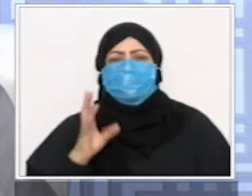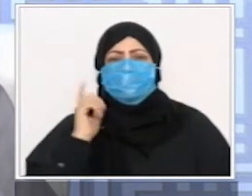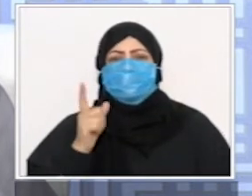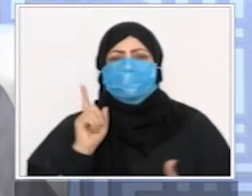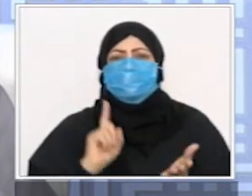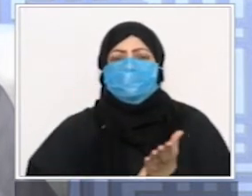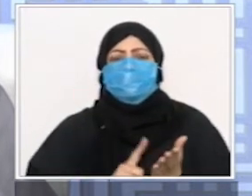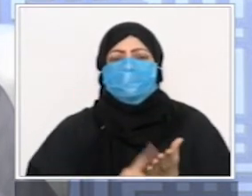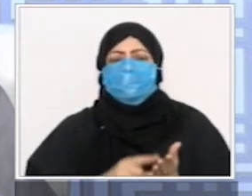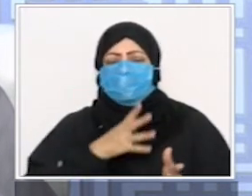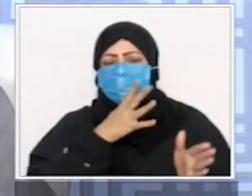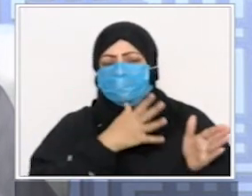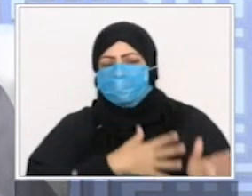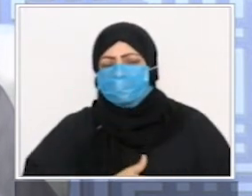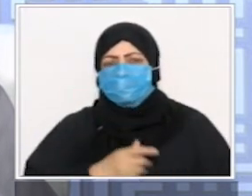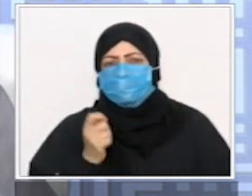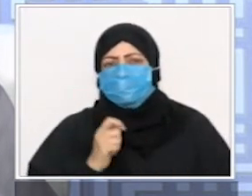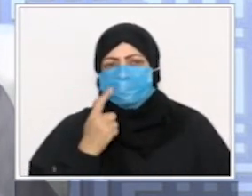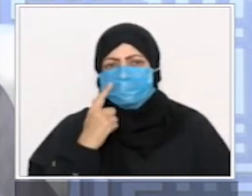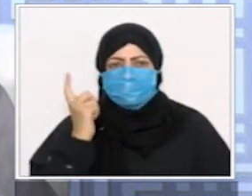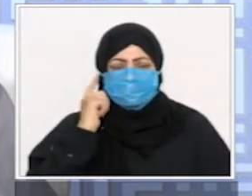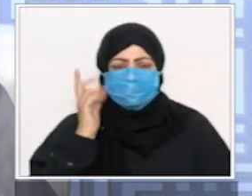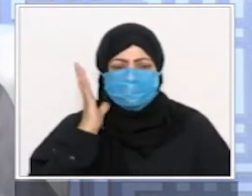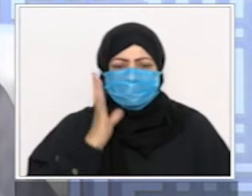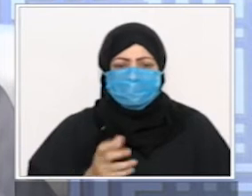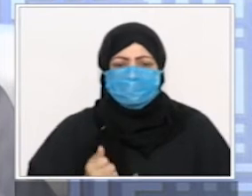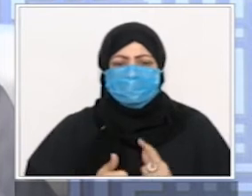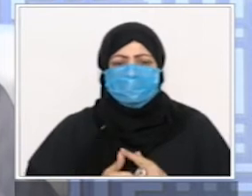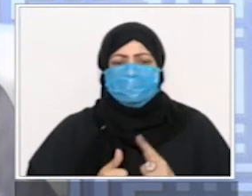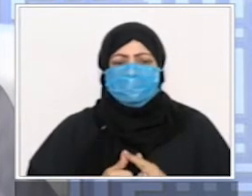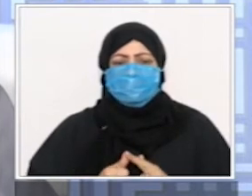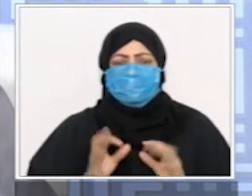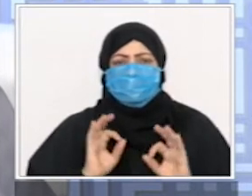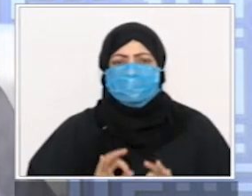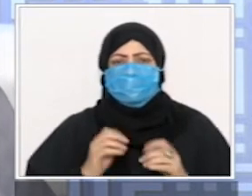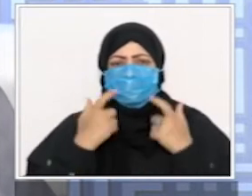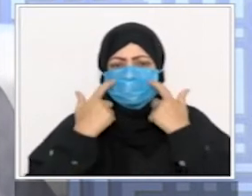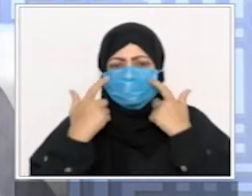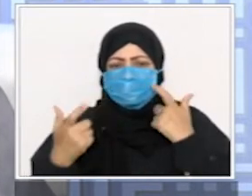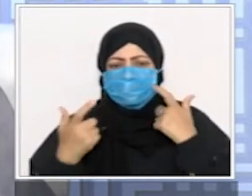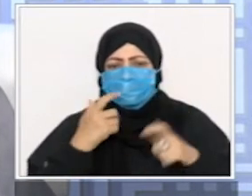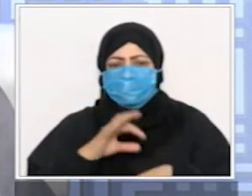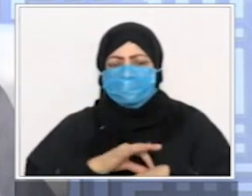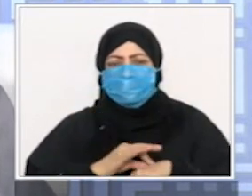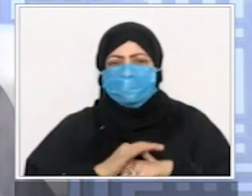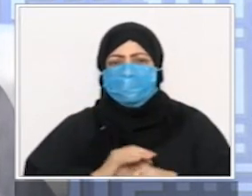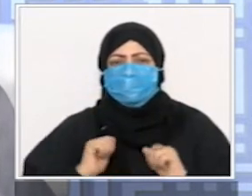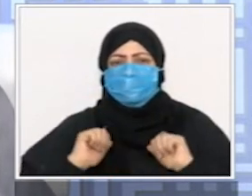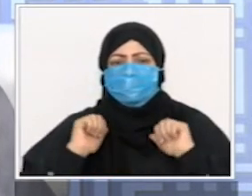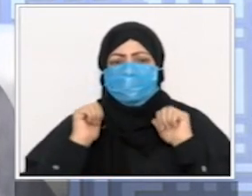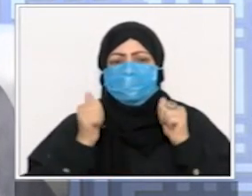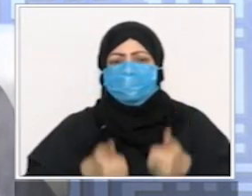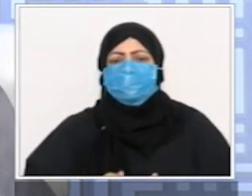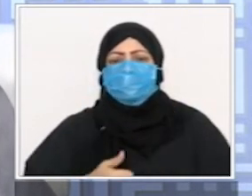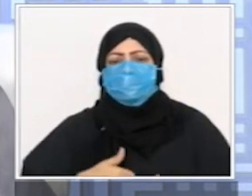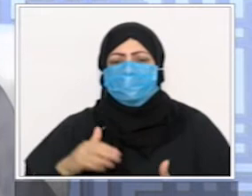تنبيها للناس تنبيها للناس ليستعدوا لدخول وقت الفجر هذا الوقت